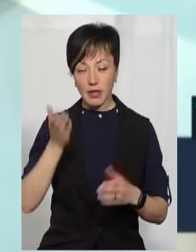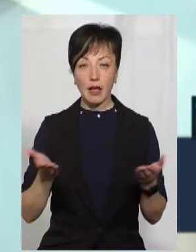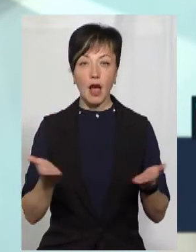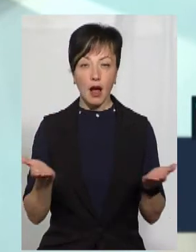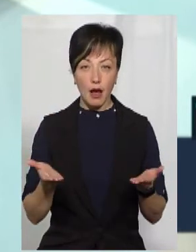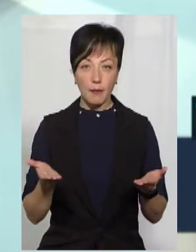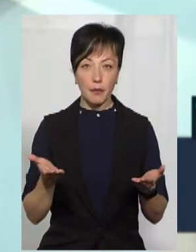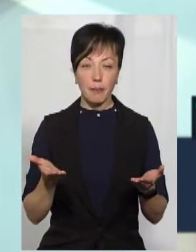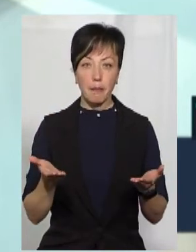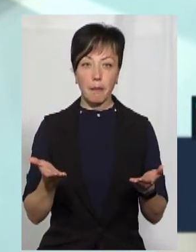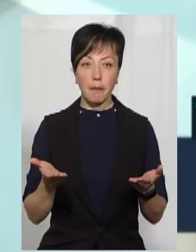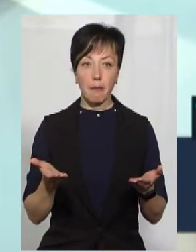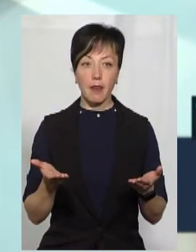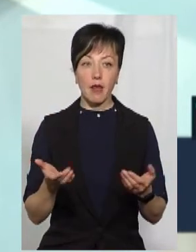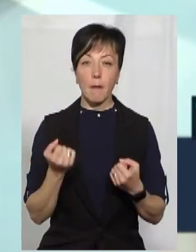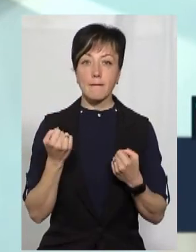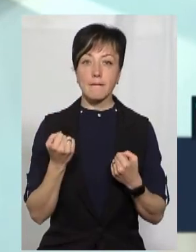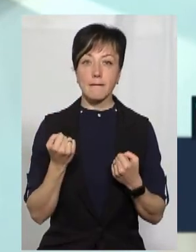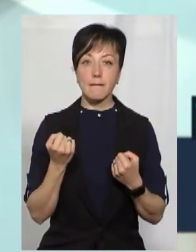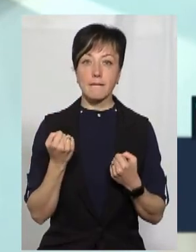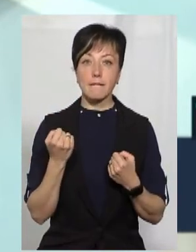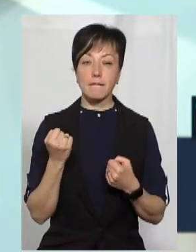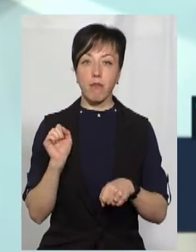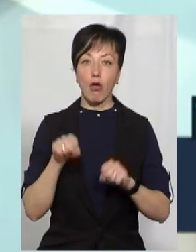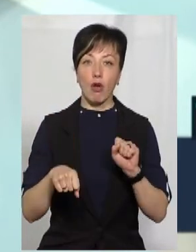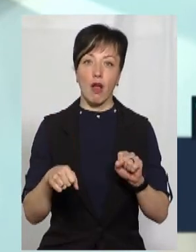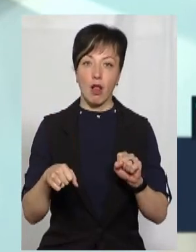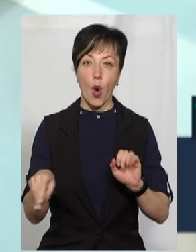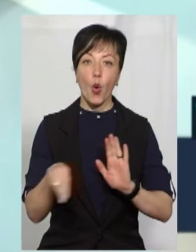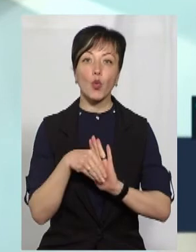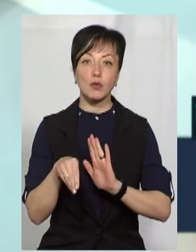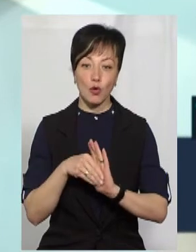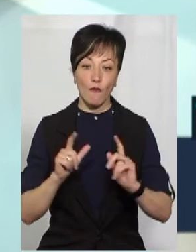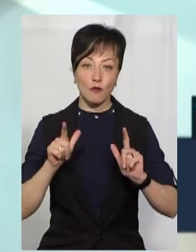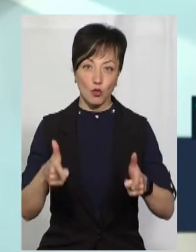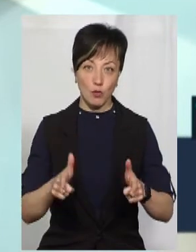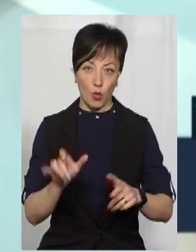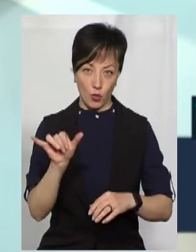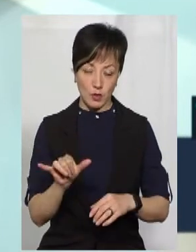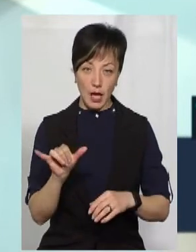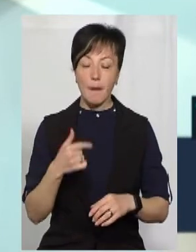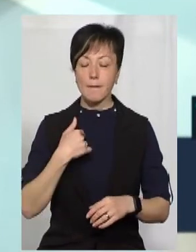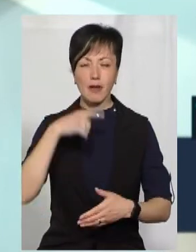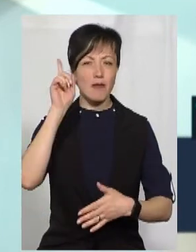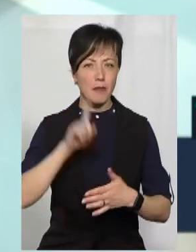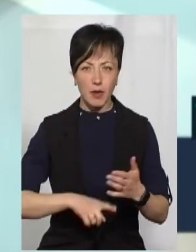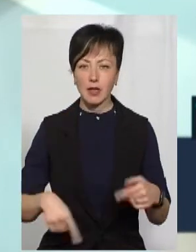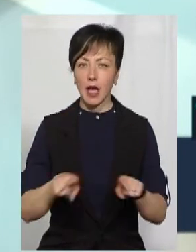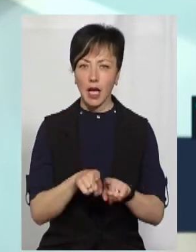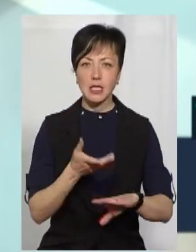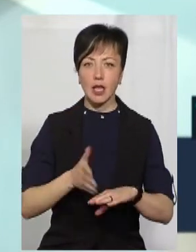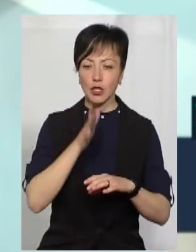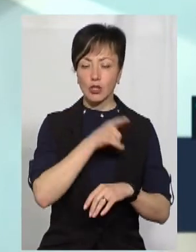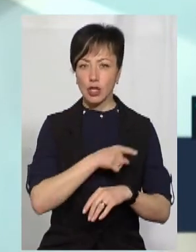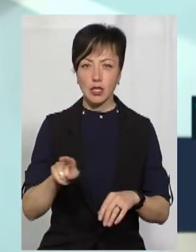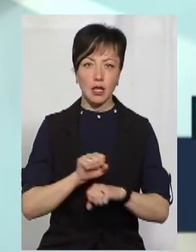подолало корупцію при вступі до вищих навчальних закладів. Тому моє глибоке переконання, що навіть у такий складний